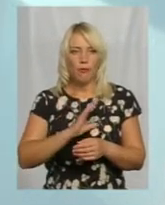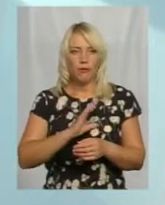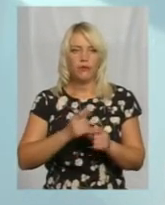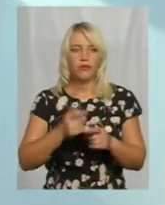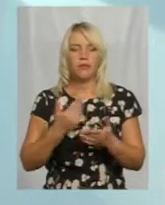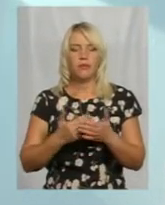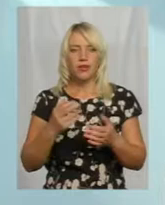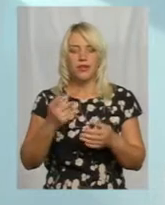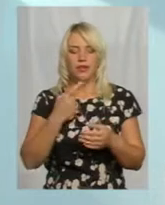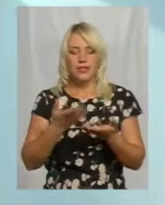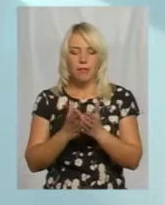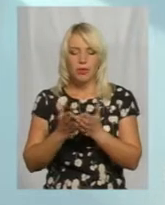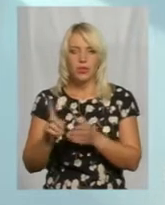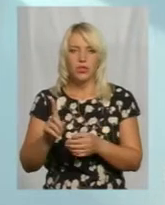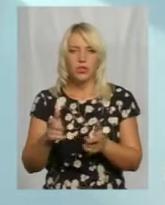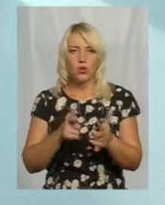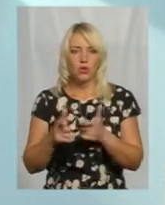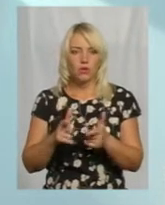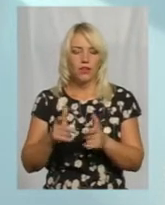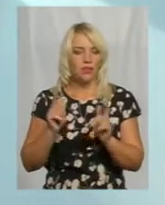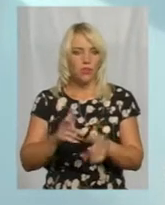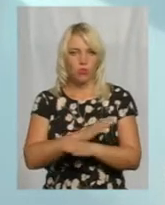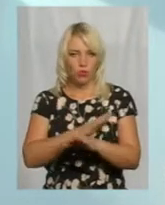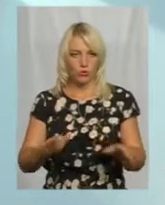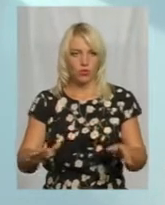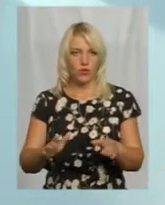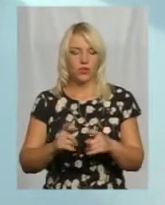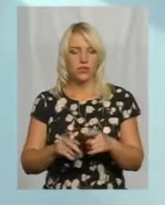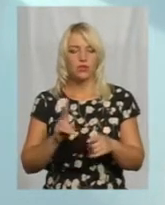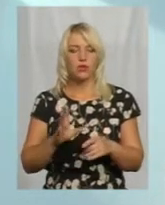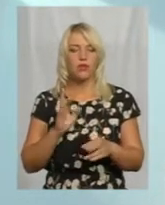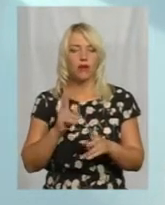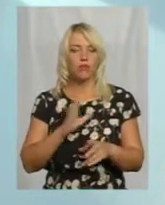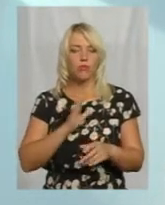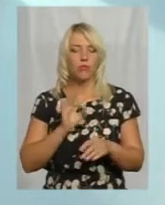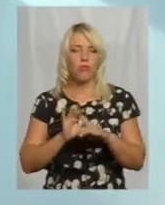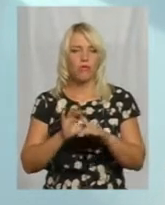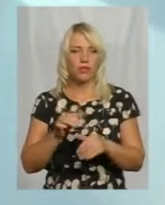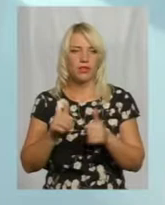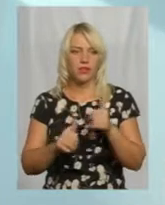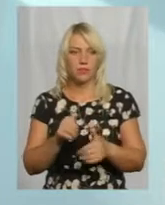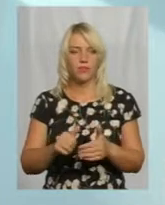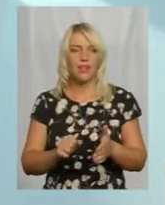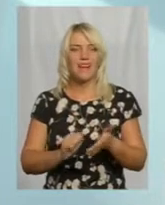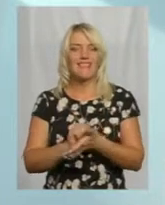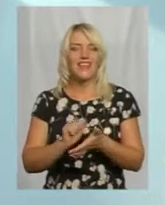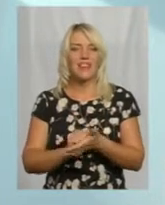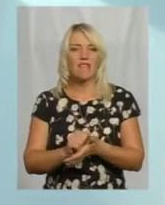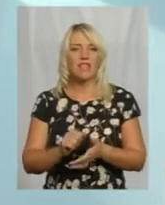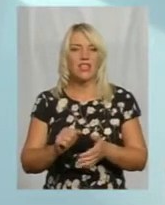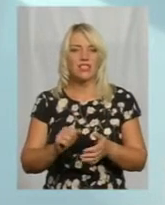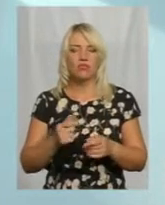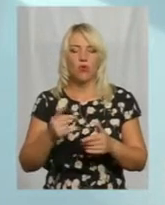зазначені підручники готував, не завжди погодився із тим, як проведено тендер. Видавництво наші не готові до